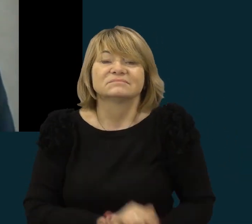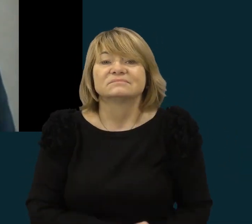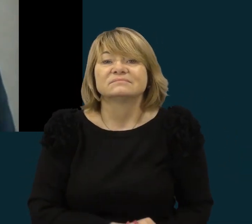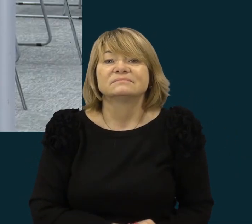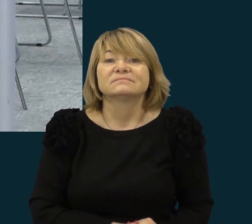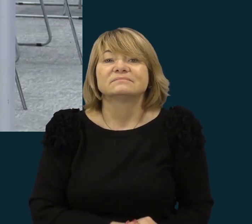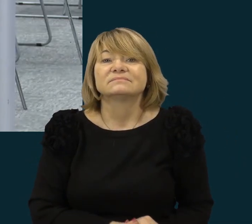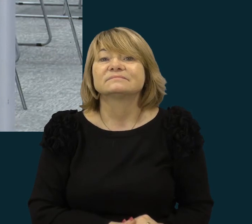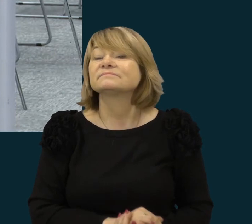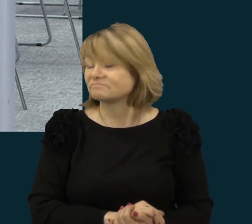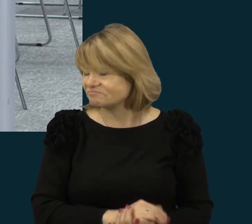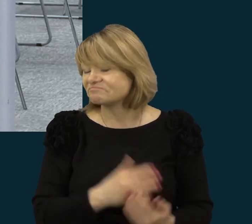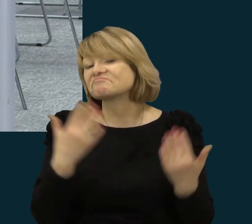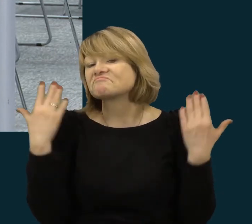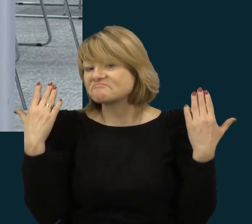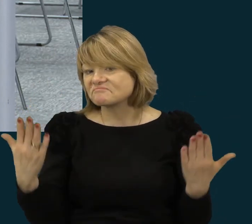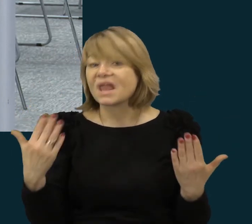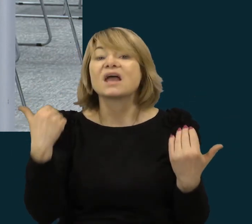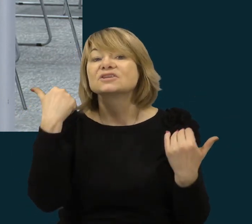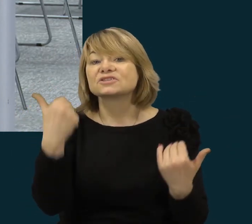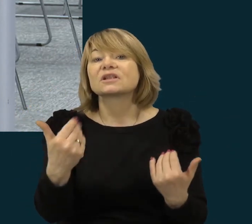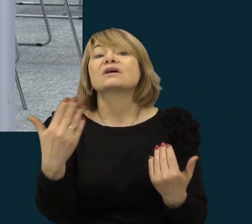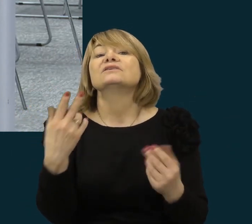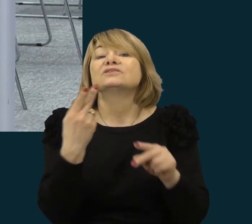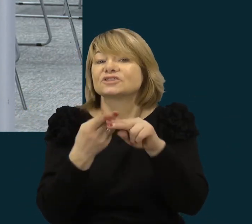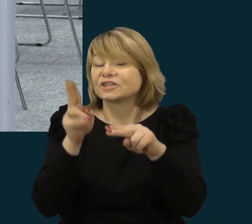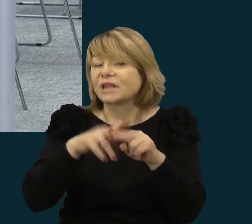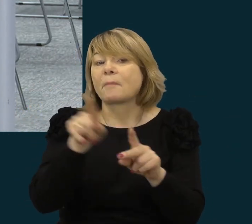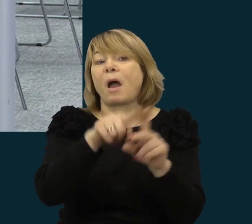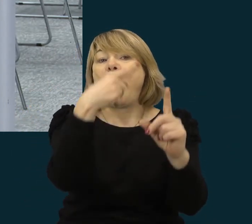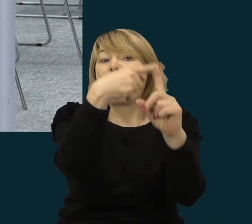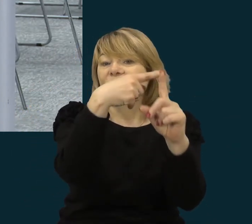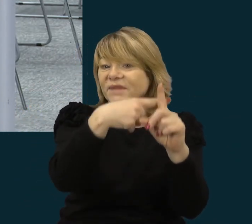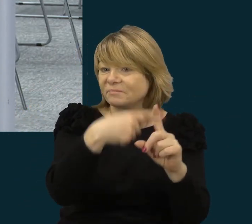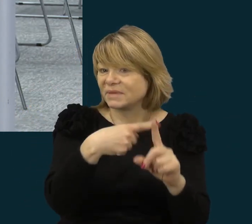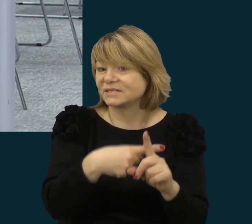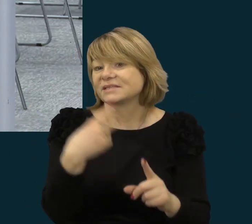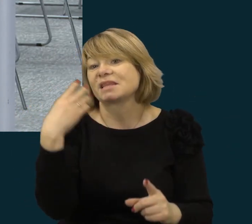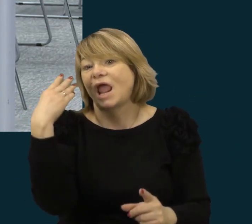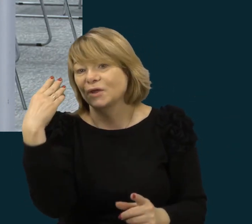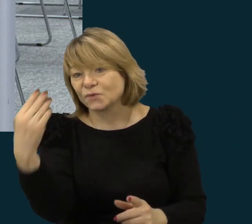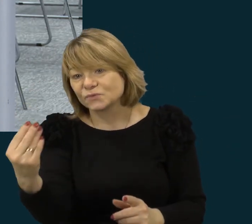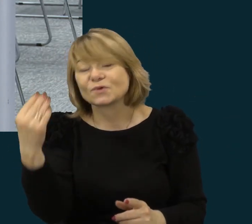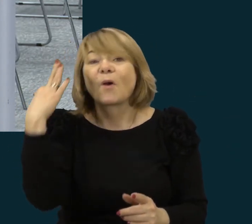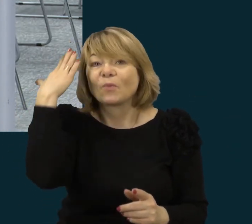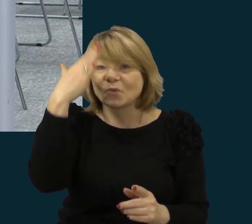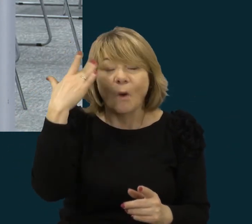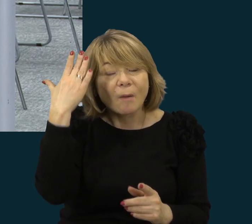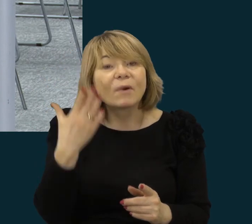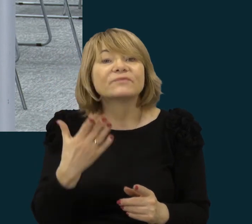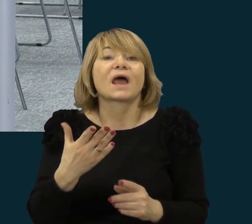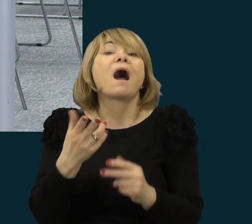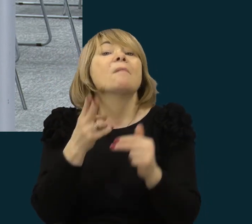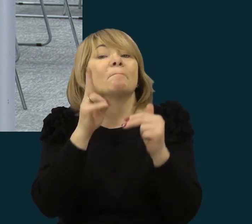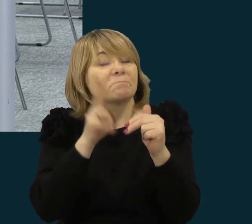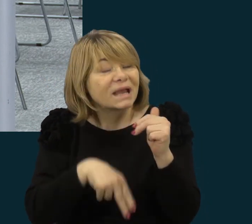optimistinę ir šiaip realia gaida norėčiau pabaigti pranešimą. Dėkojame, Vyta, už